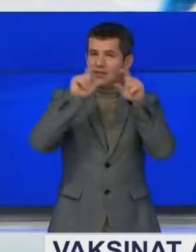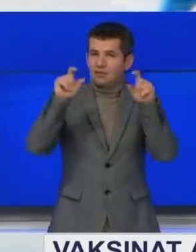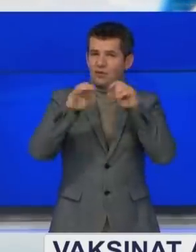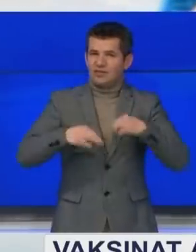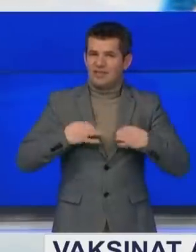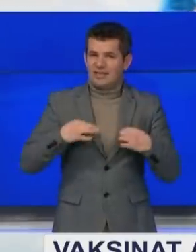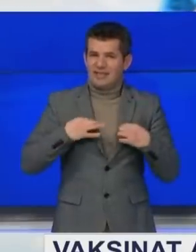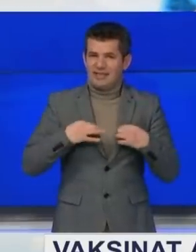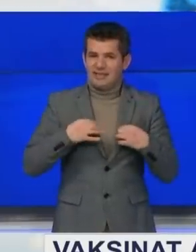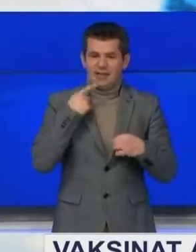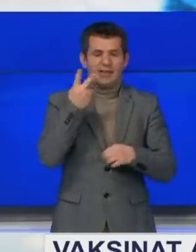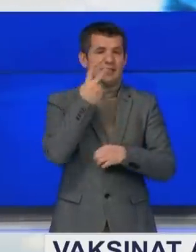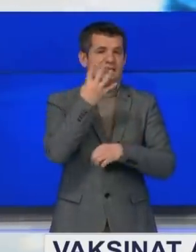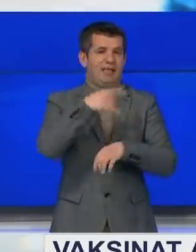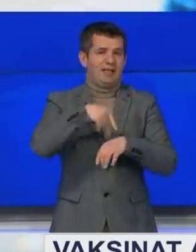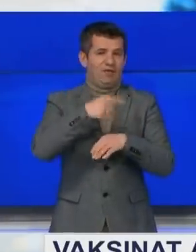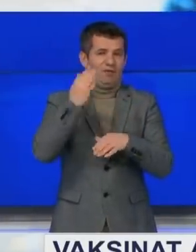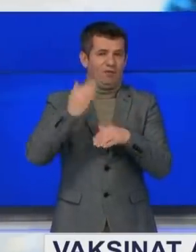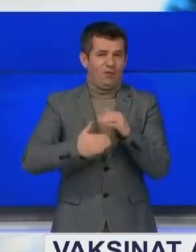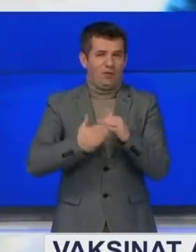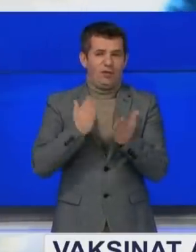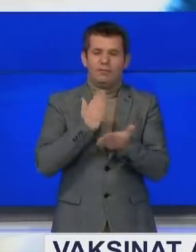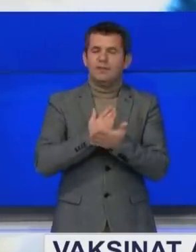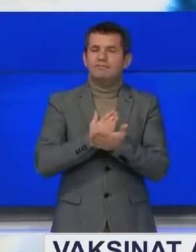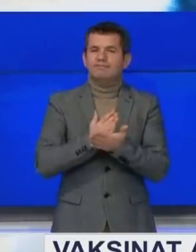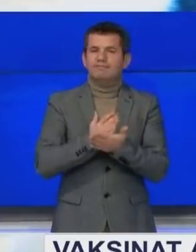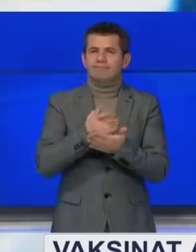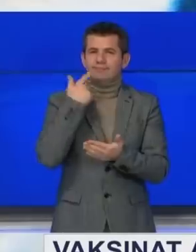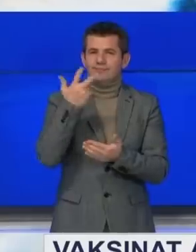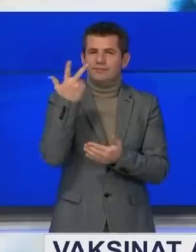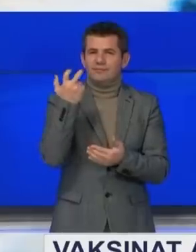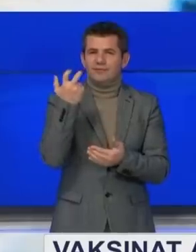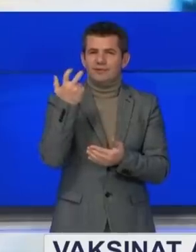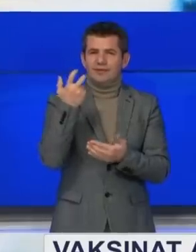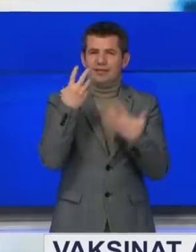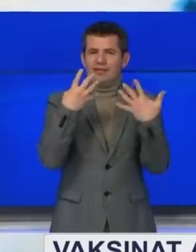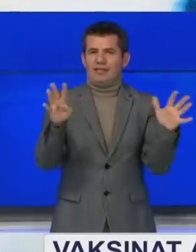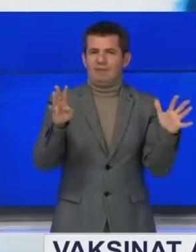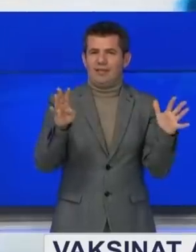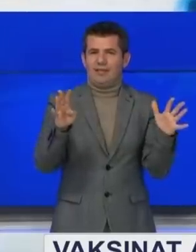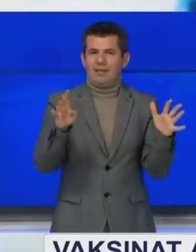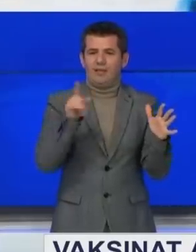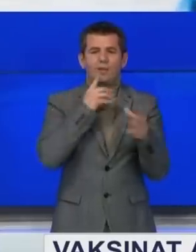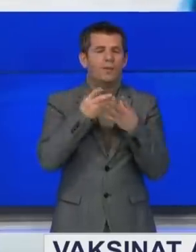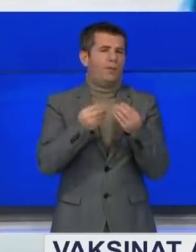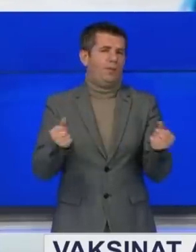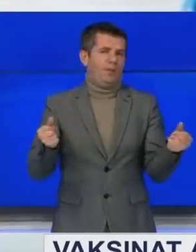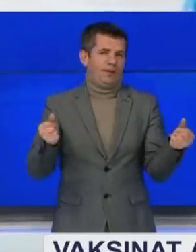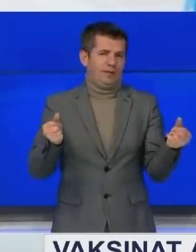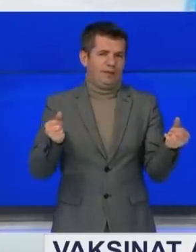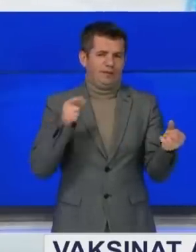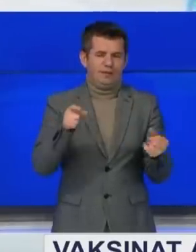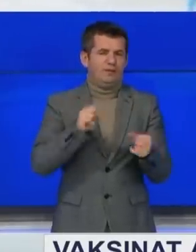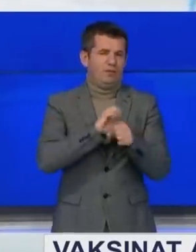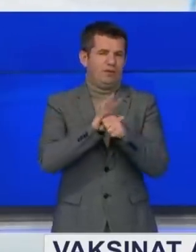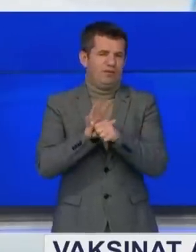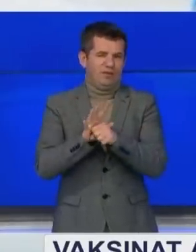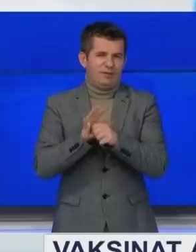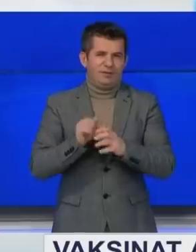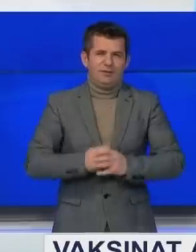Shëndit Publik, në 24 roqin para praku konfirmuan edhe 399 pacienci të shëruar nga koronaviruset.